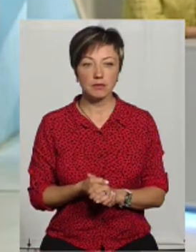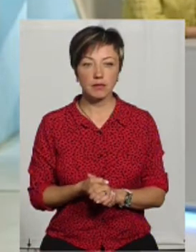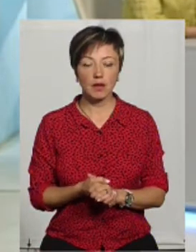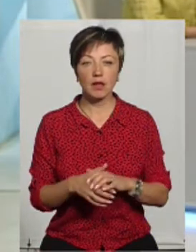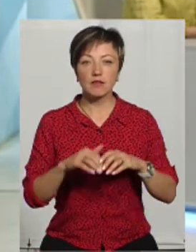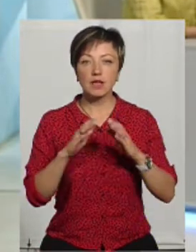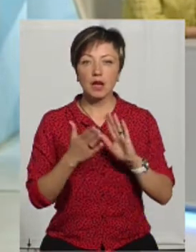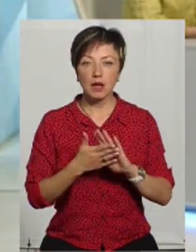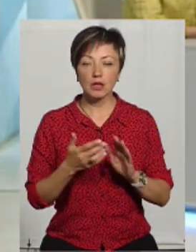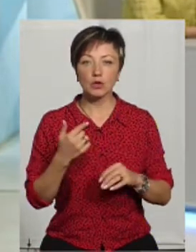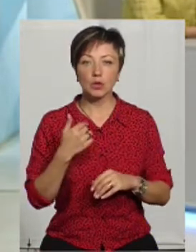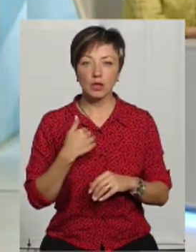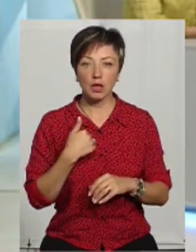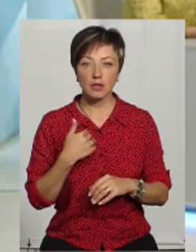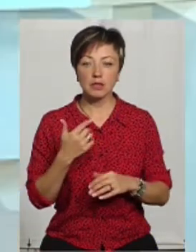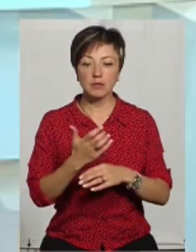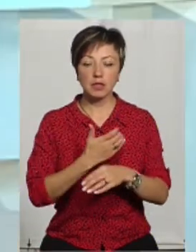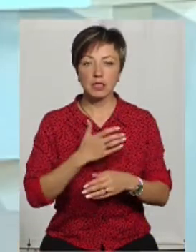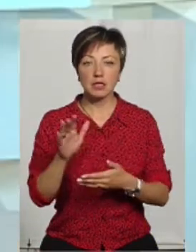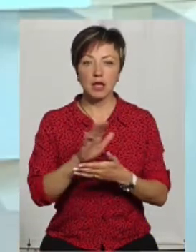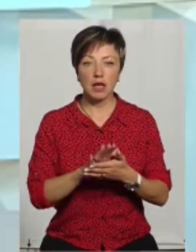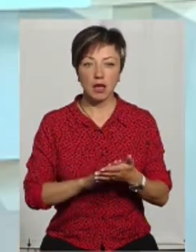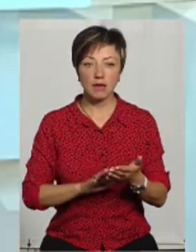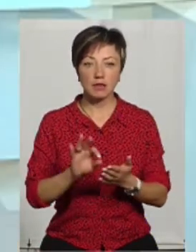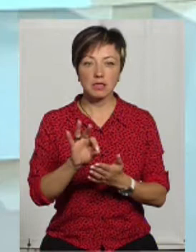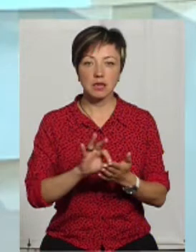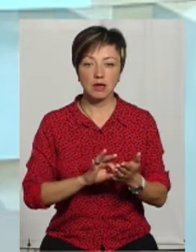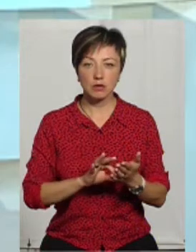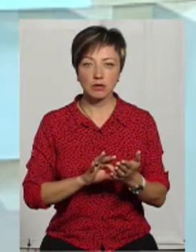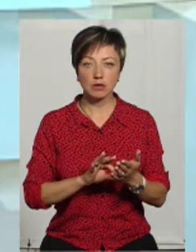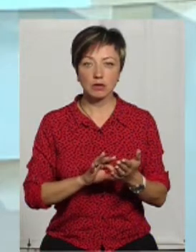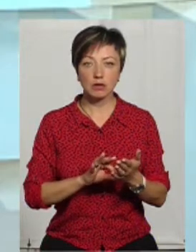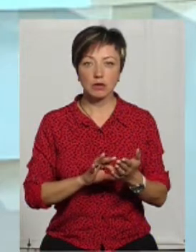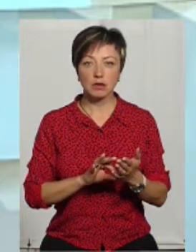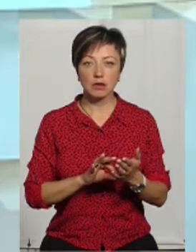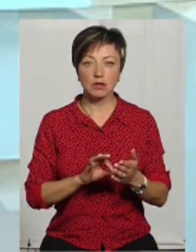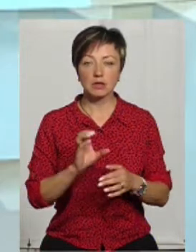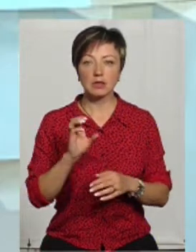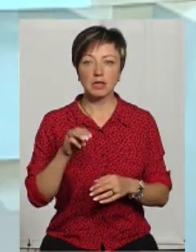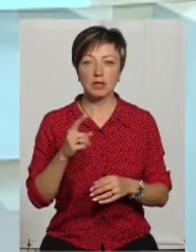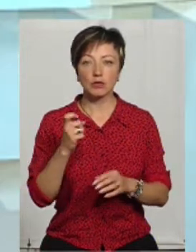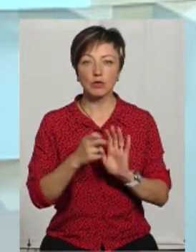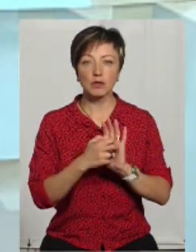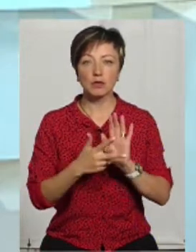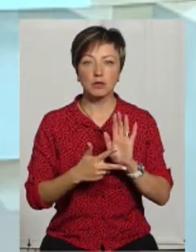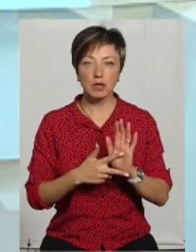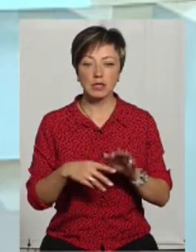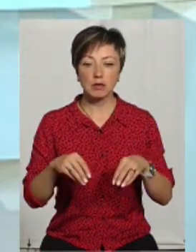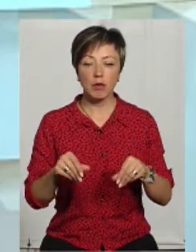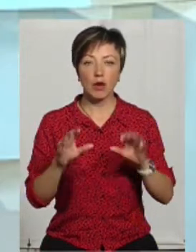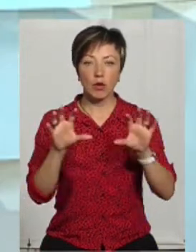Взагалі, до нас надходять заяви зразу, так як на підставі 118 статті Земельного кодексу України,